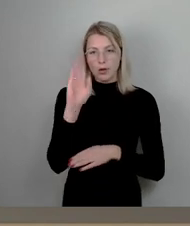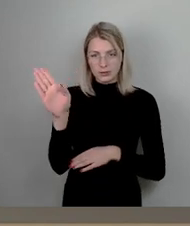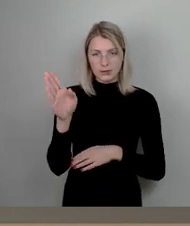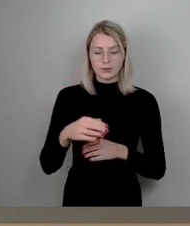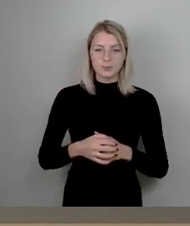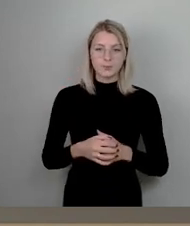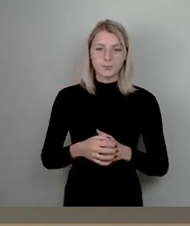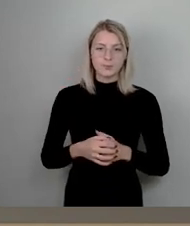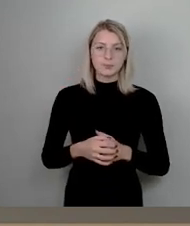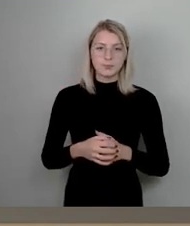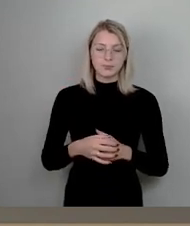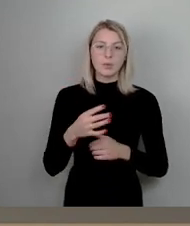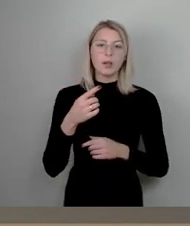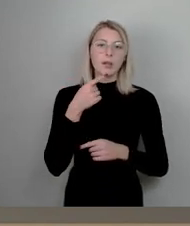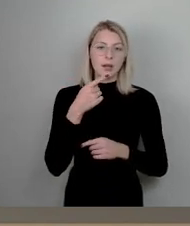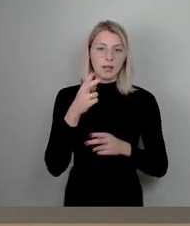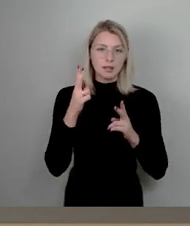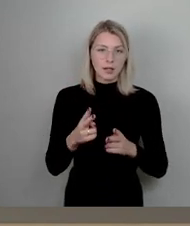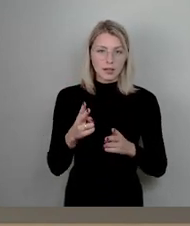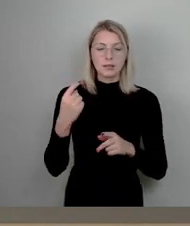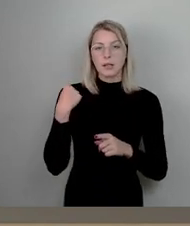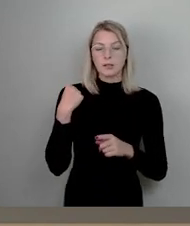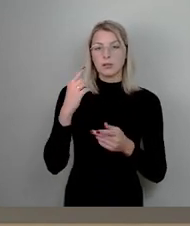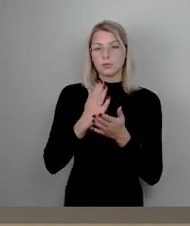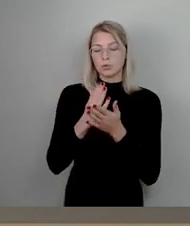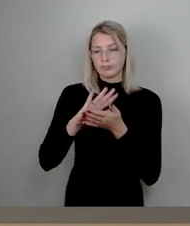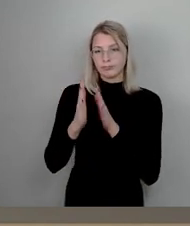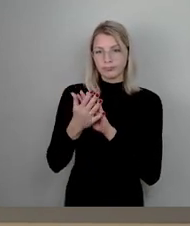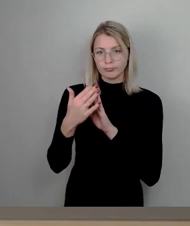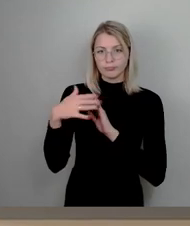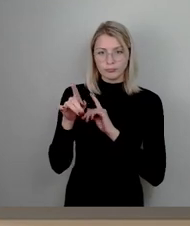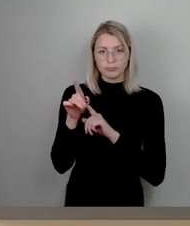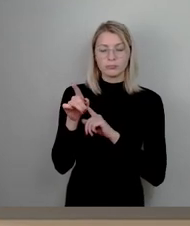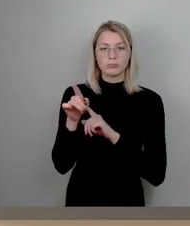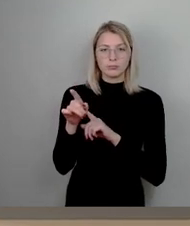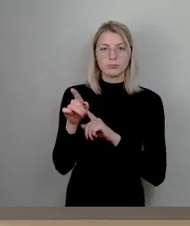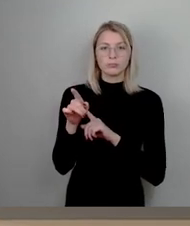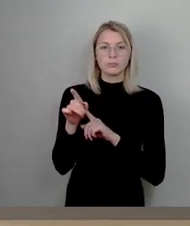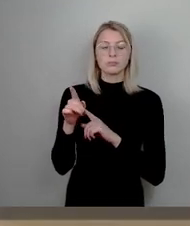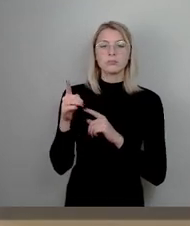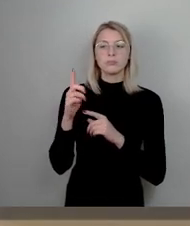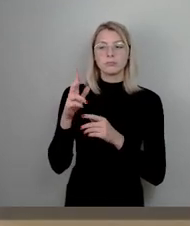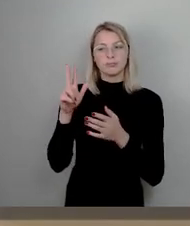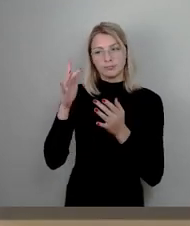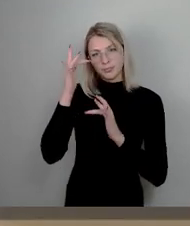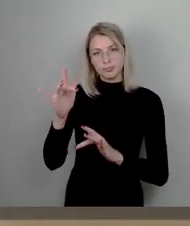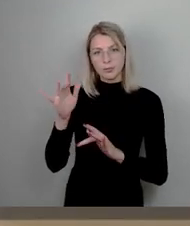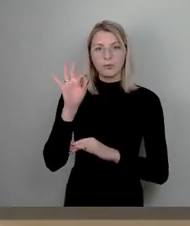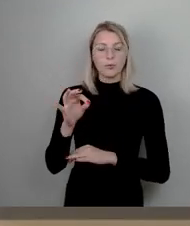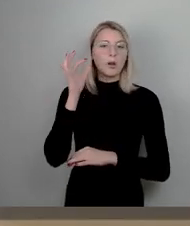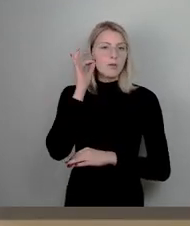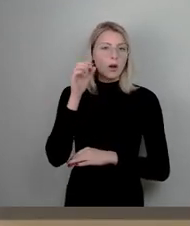Rederecht gestern vereinbart worden und genehmigt worden für Frau Dressel